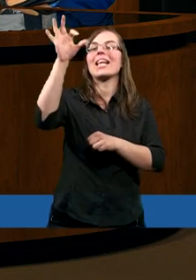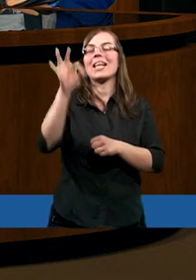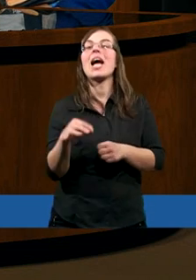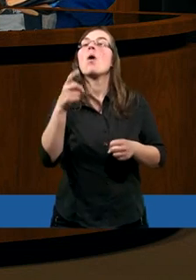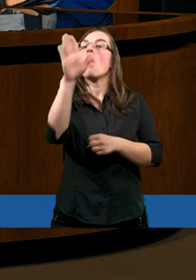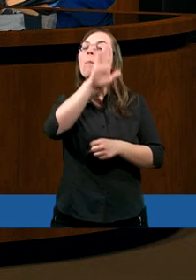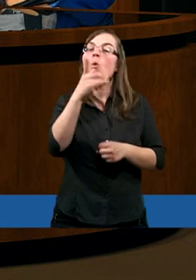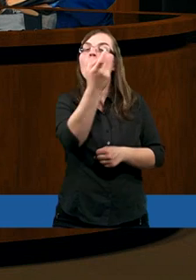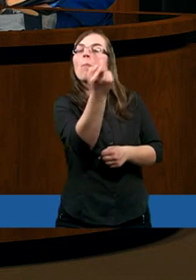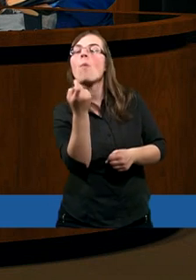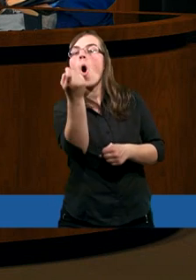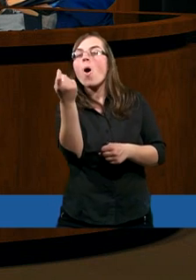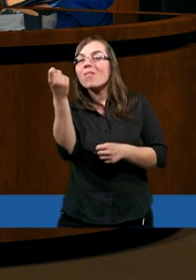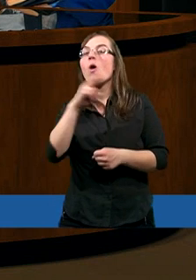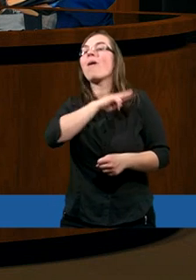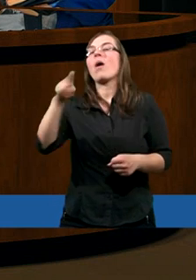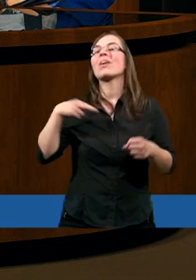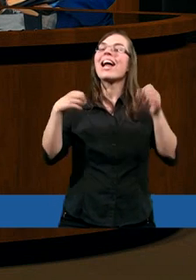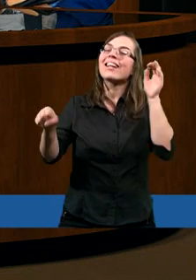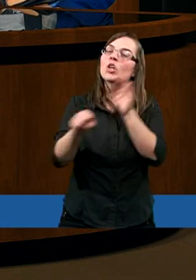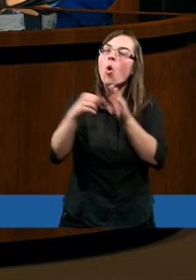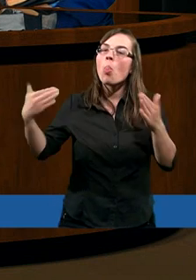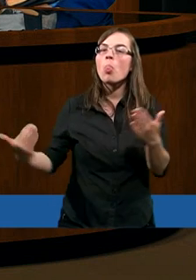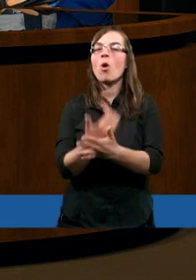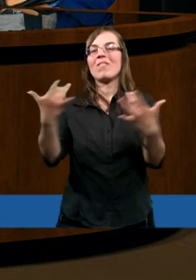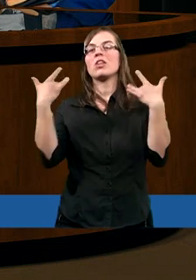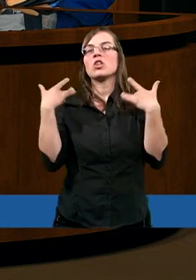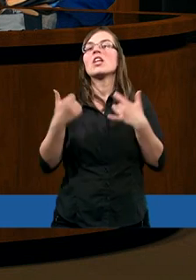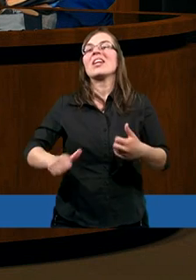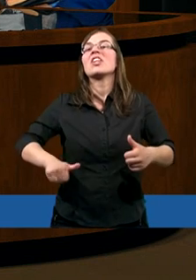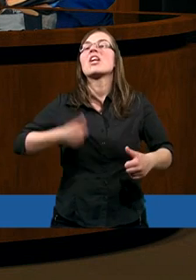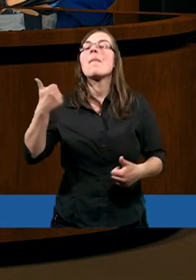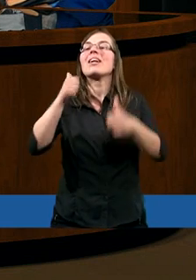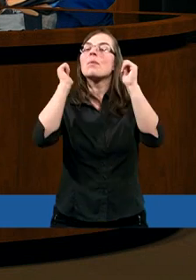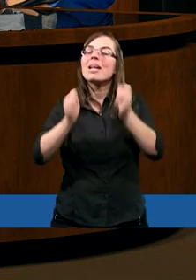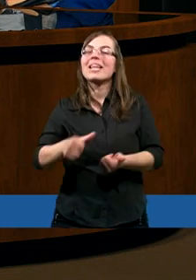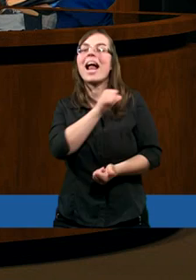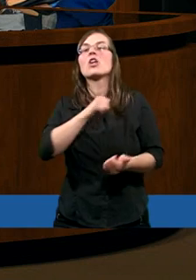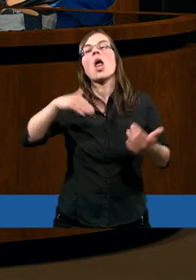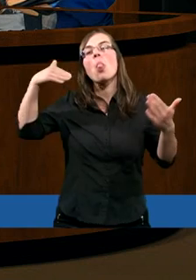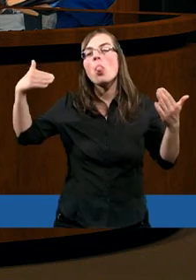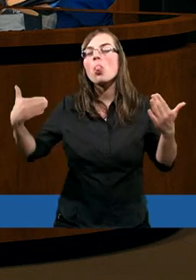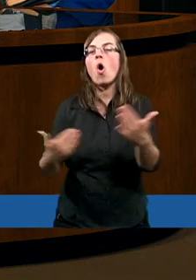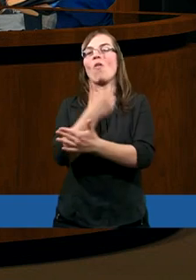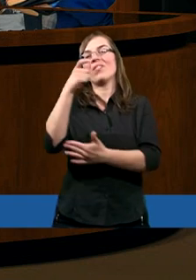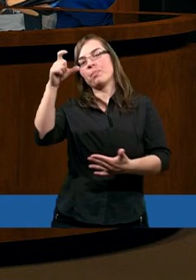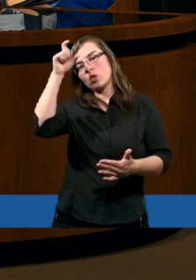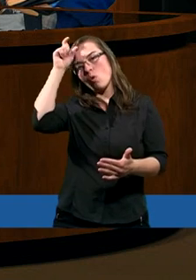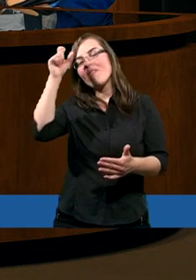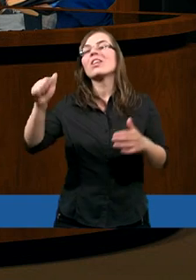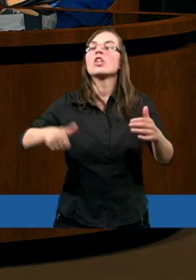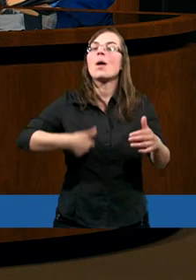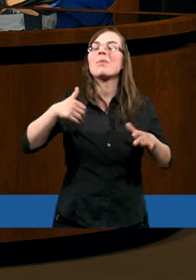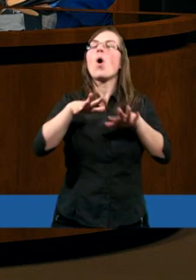Bóg powołał nas do nowego życia. Do tego, żebyśmy się stali nowym człowiekiem. Do tego, żebyśmy